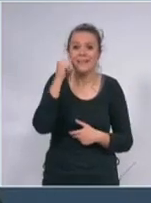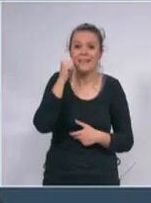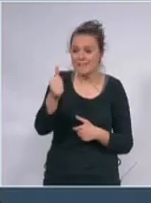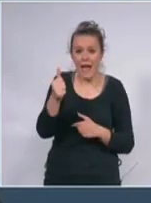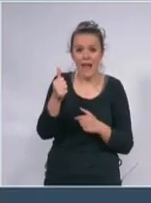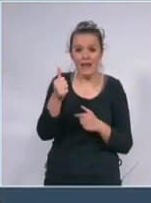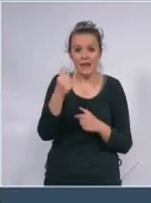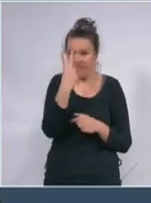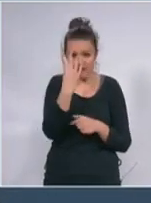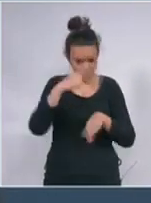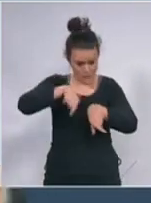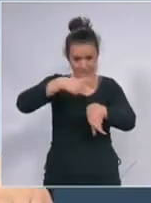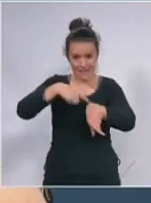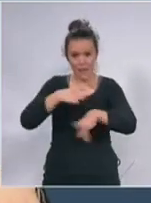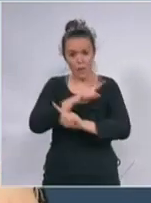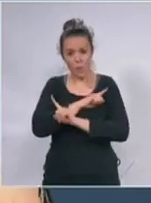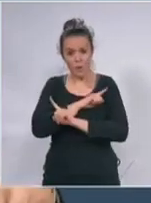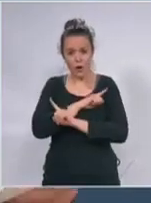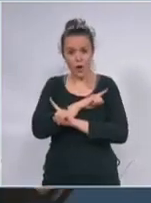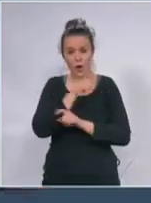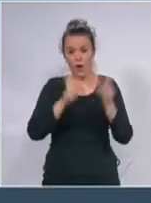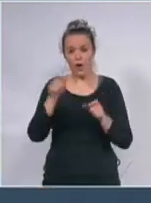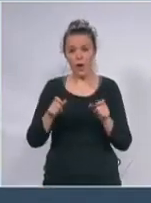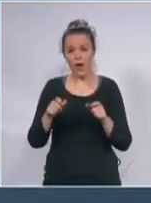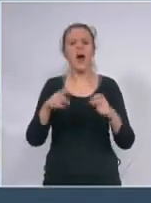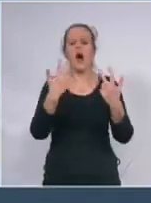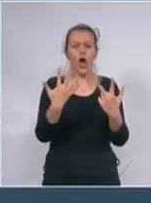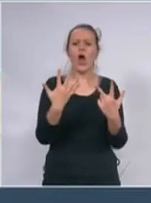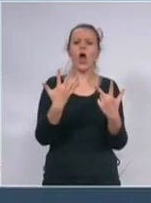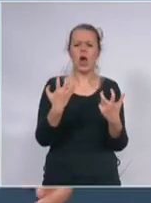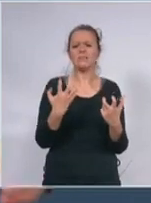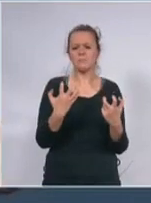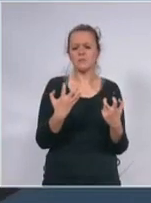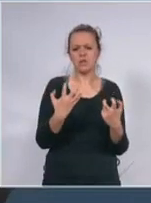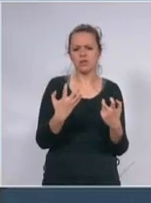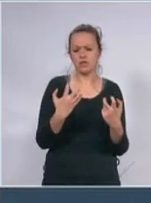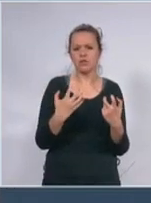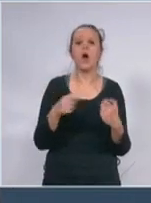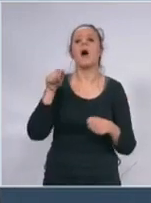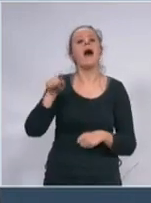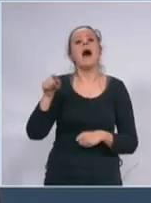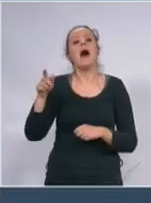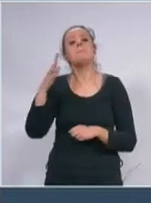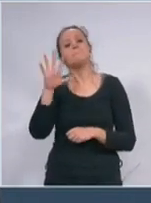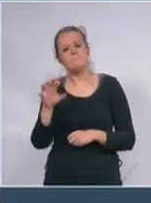u samo jednoj zemlji i od tih 800 odmah vam kažem 580 najmanje u Lombardiji